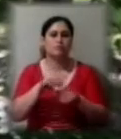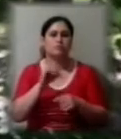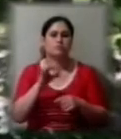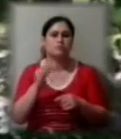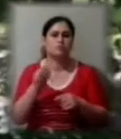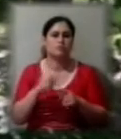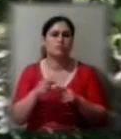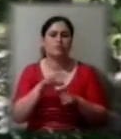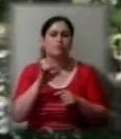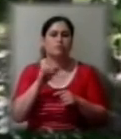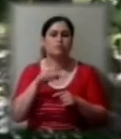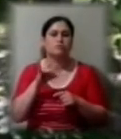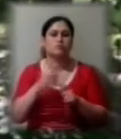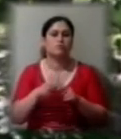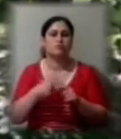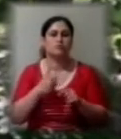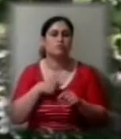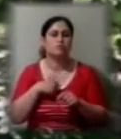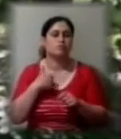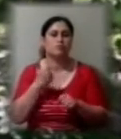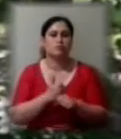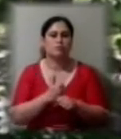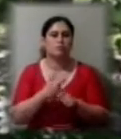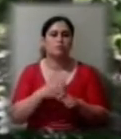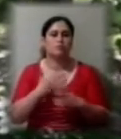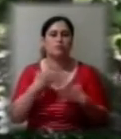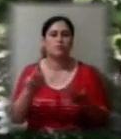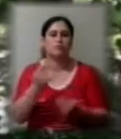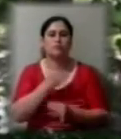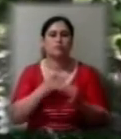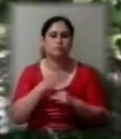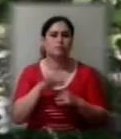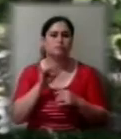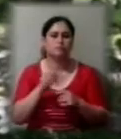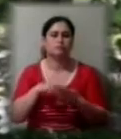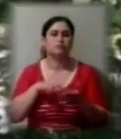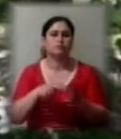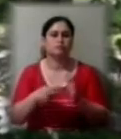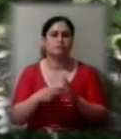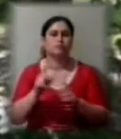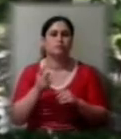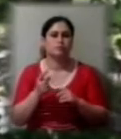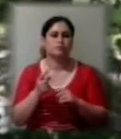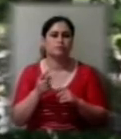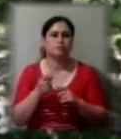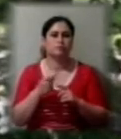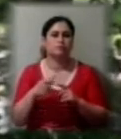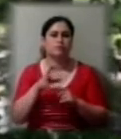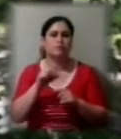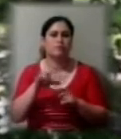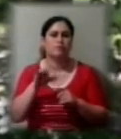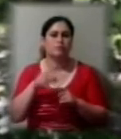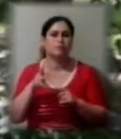сторона зараз найбільше, скажімо так, обговорюється і планується, тому що механізм як такий не